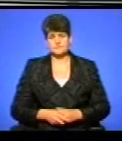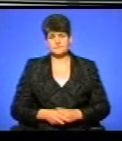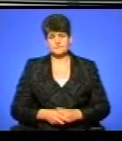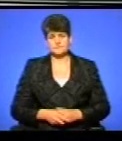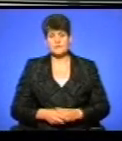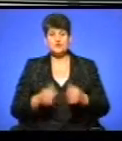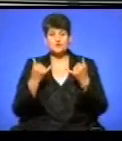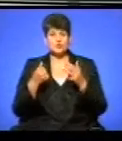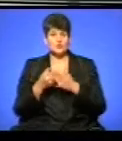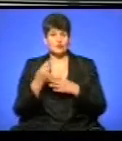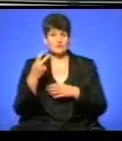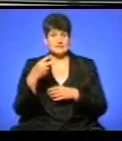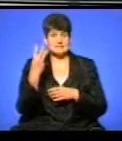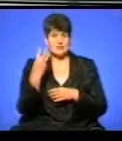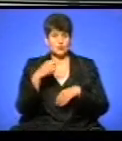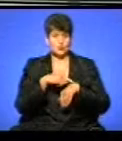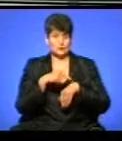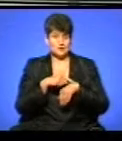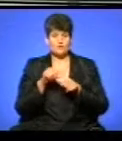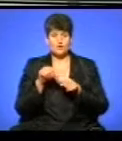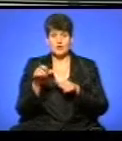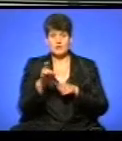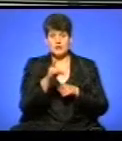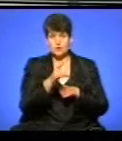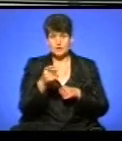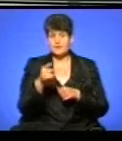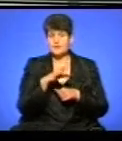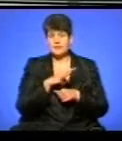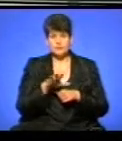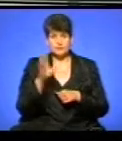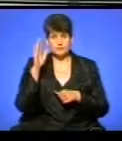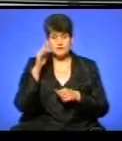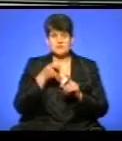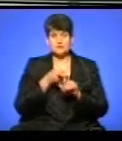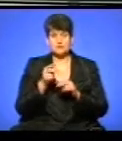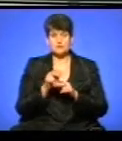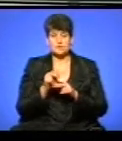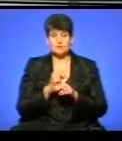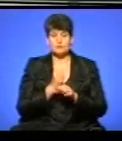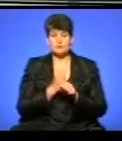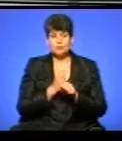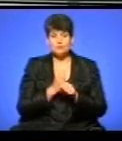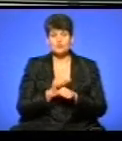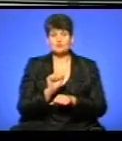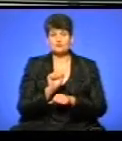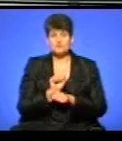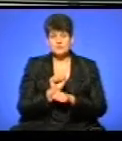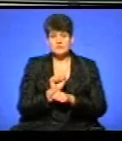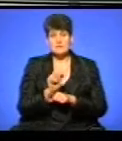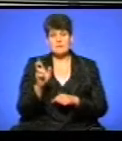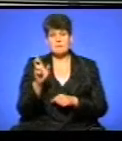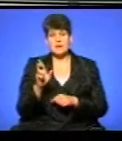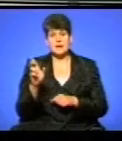Сьогодні до 23-ї години в окремих районах Тернополя не буде води. Через ремонтні роботи водопостачання припинили у мікрорайоні